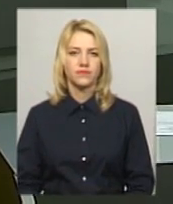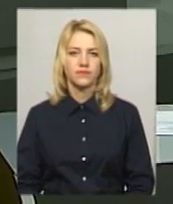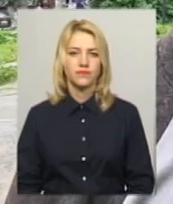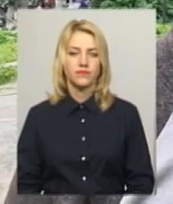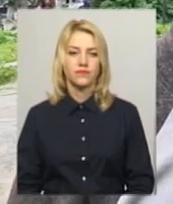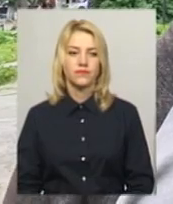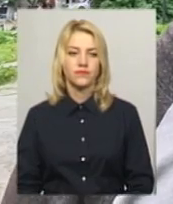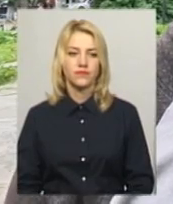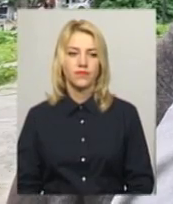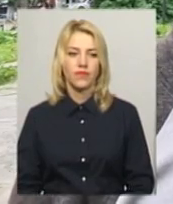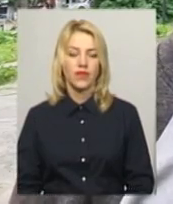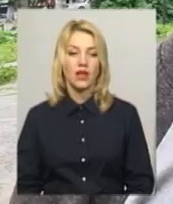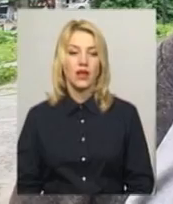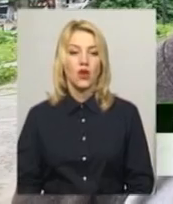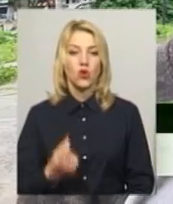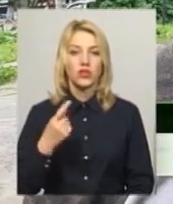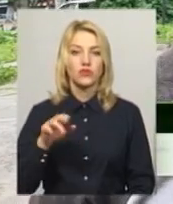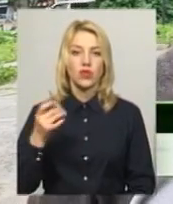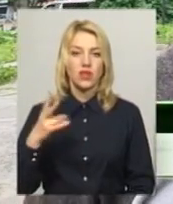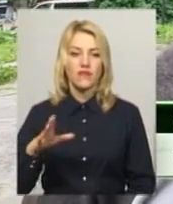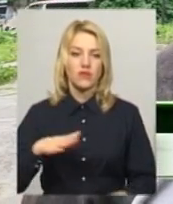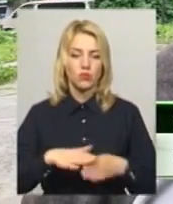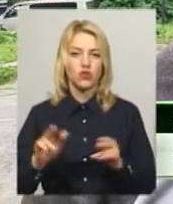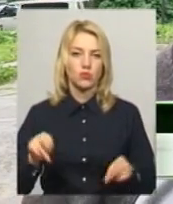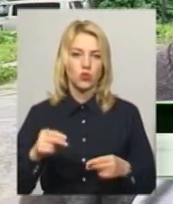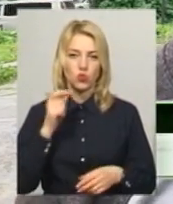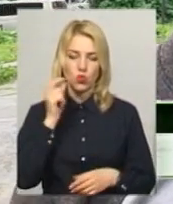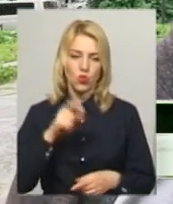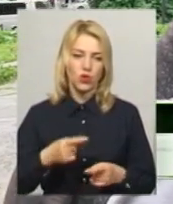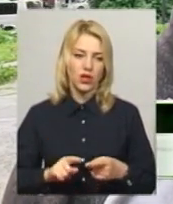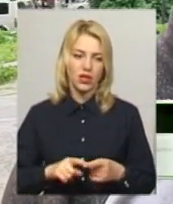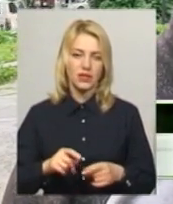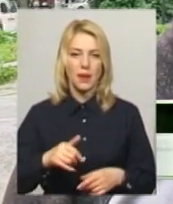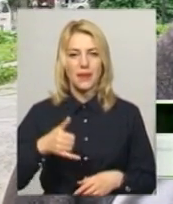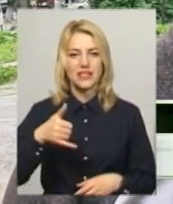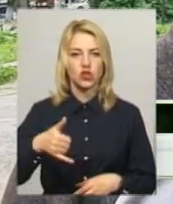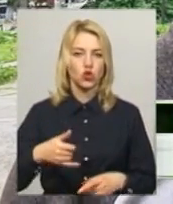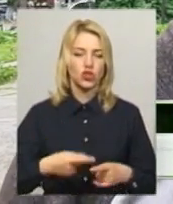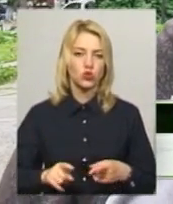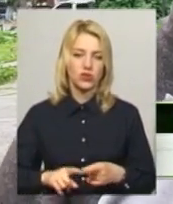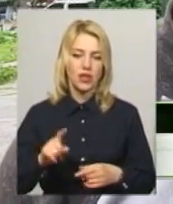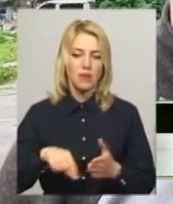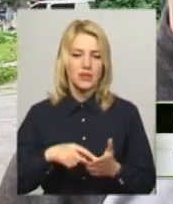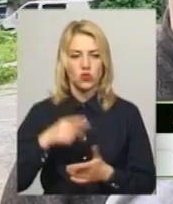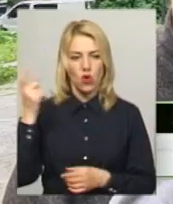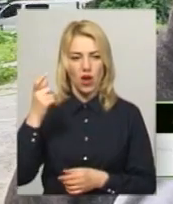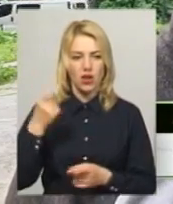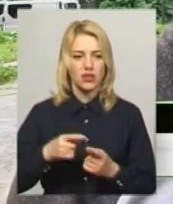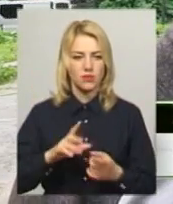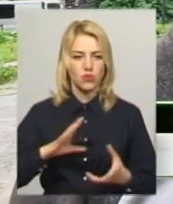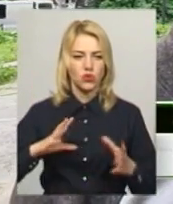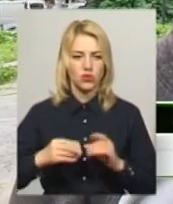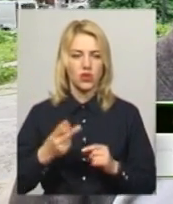11 травня відбувся чемпіонат України з бразильського джиу-джитсу у місті Харківі. був один із етапів, це вже був